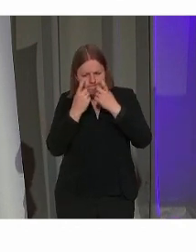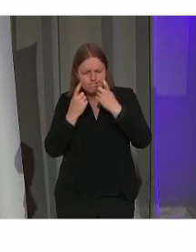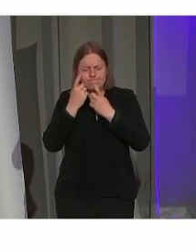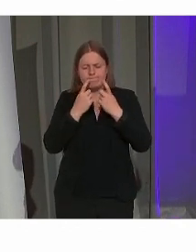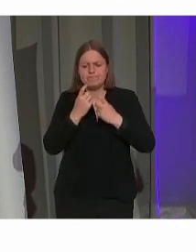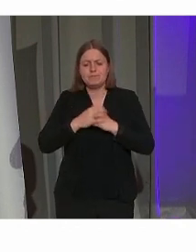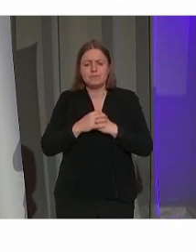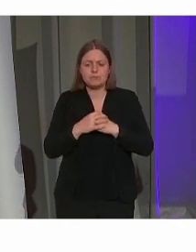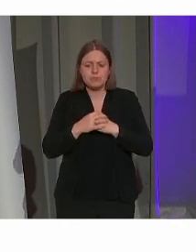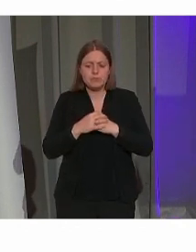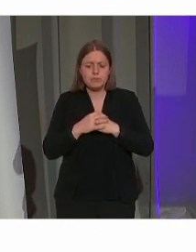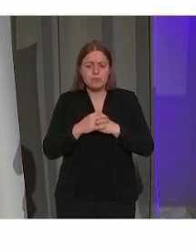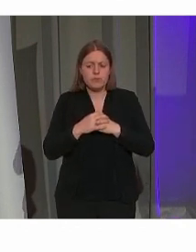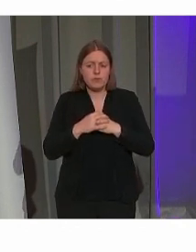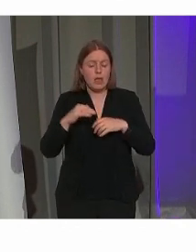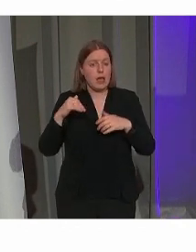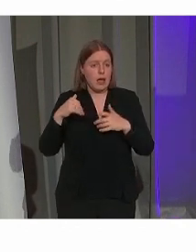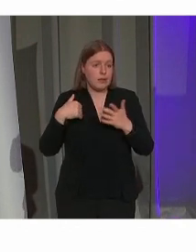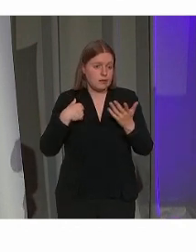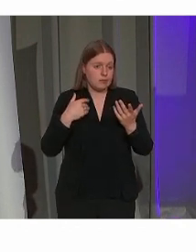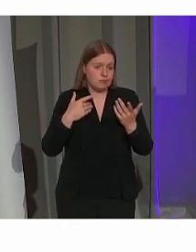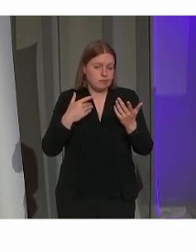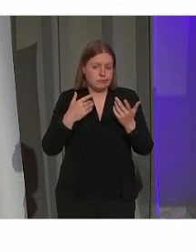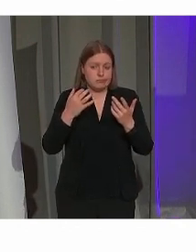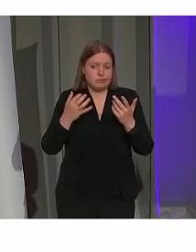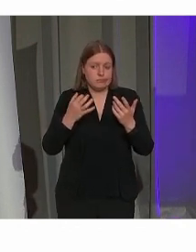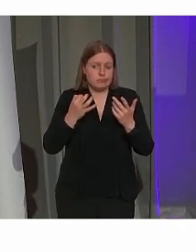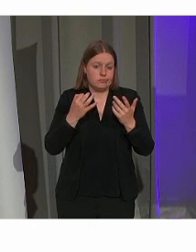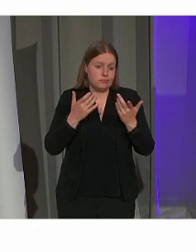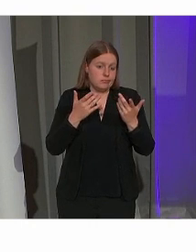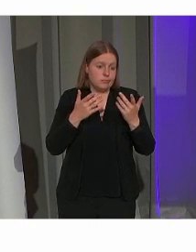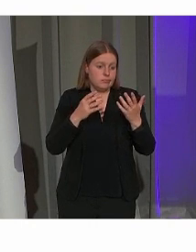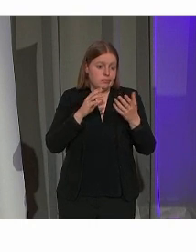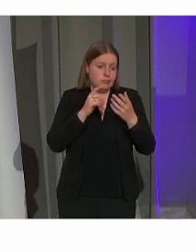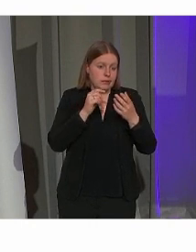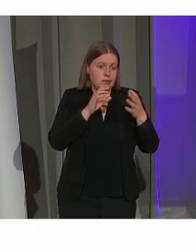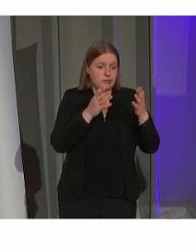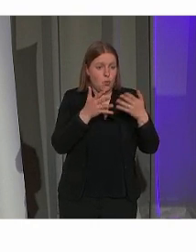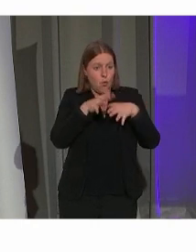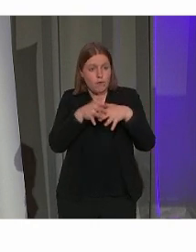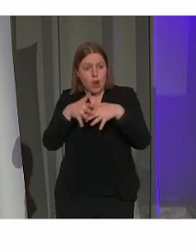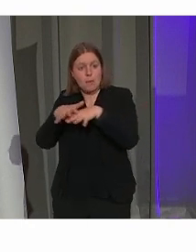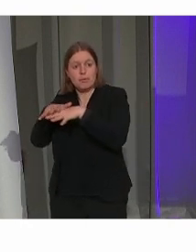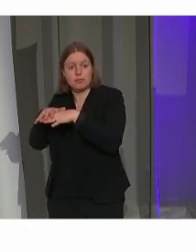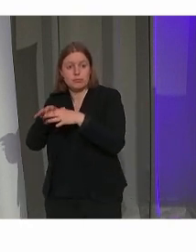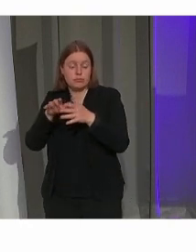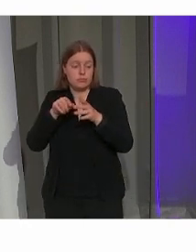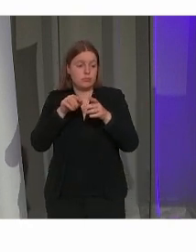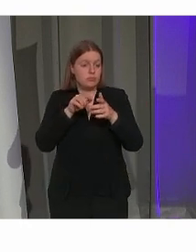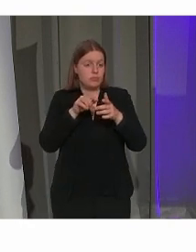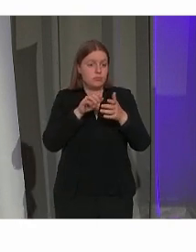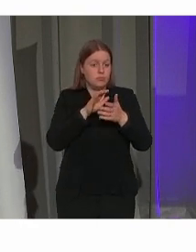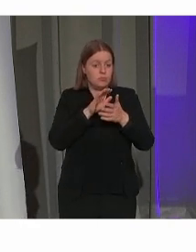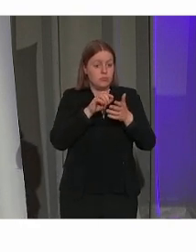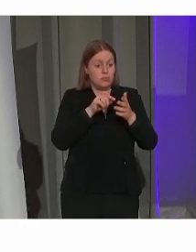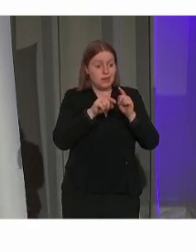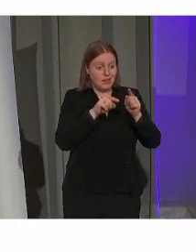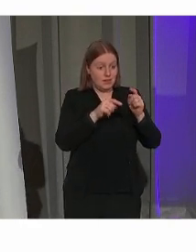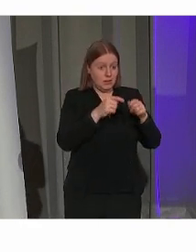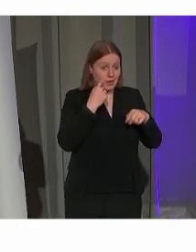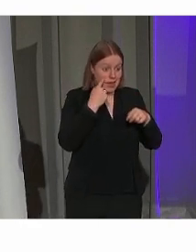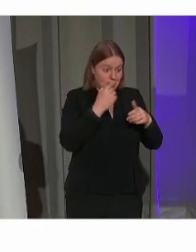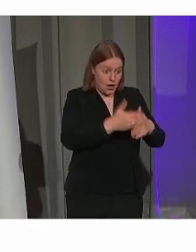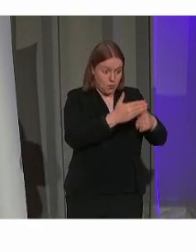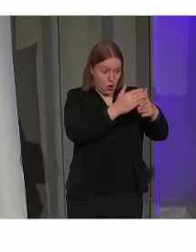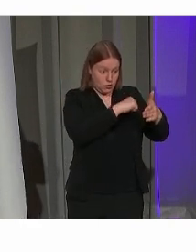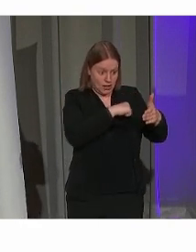En dan komen eigenlijk die verschillende verhaallijnen een stukje samen. Erfgoed, zowel die sector als die factorbenadering, daar